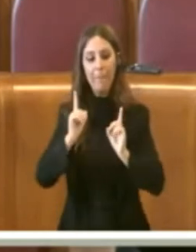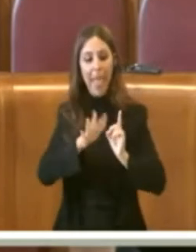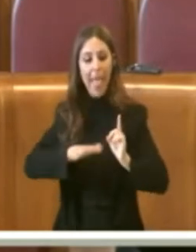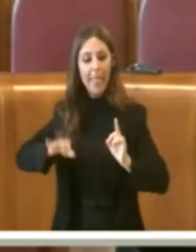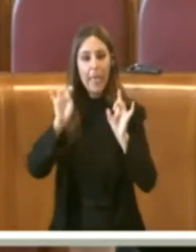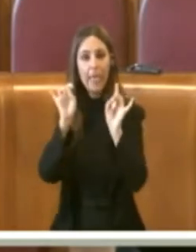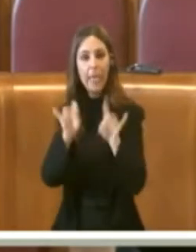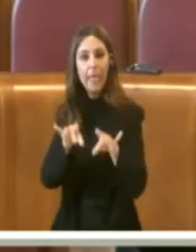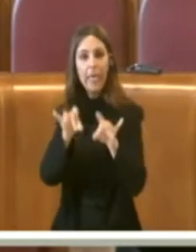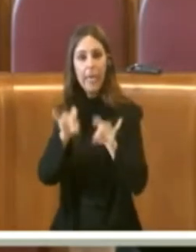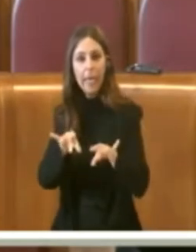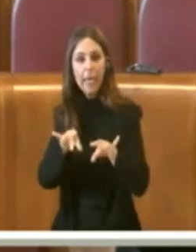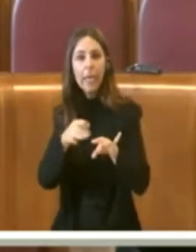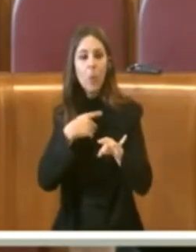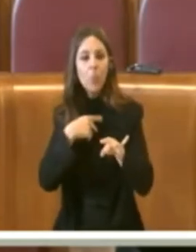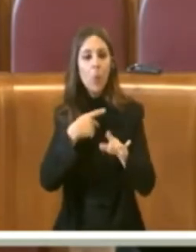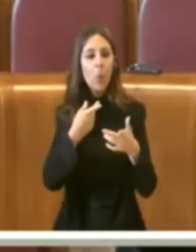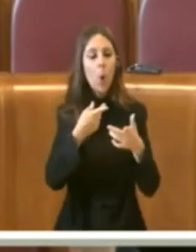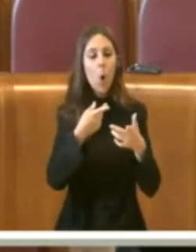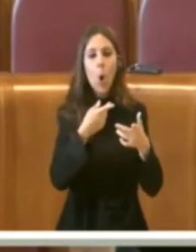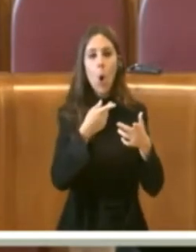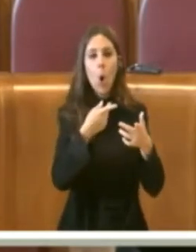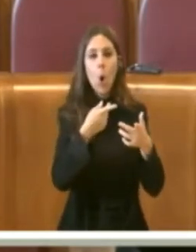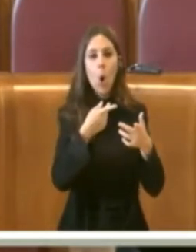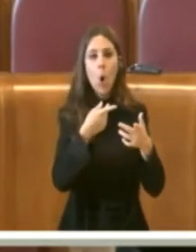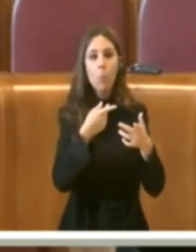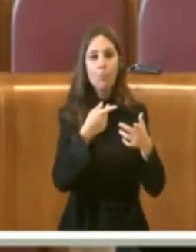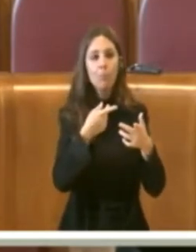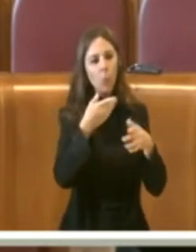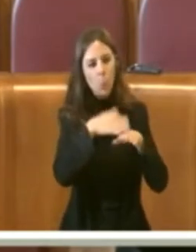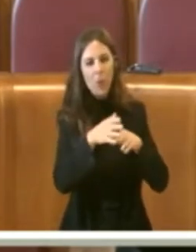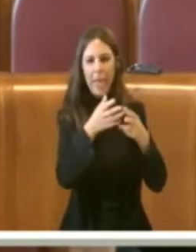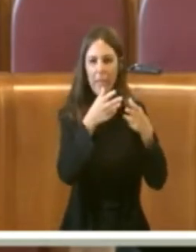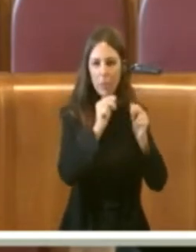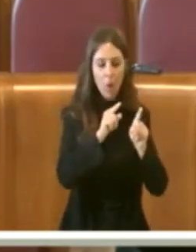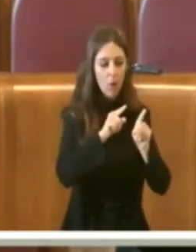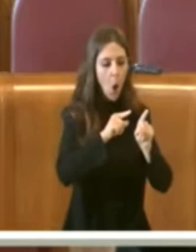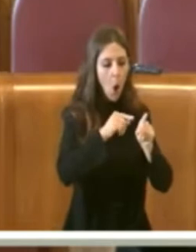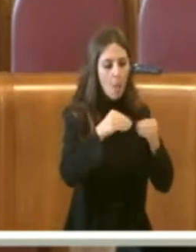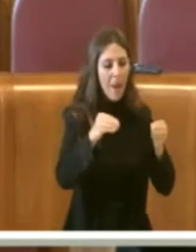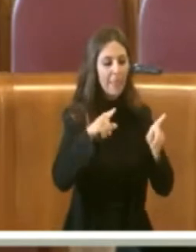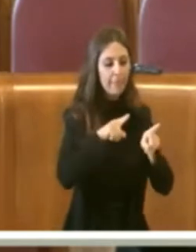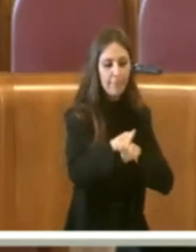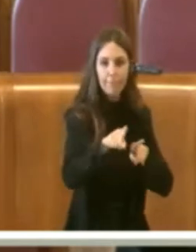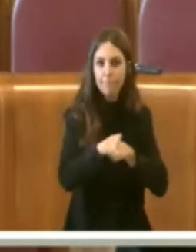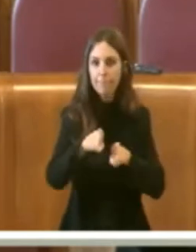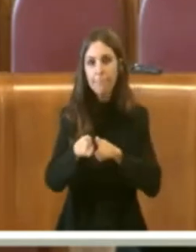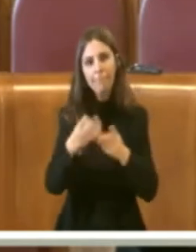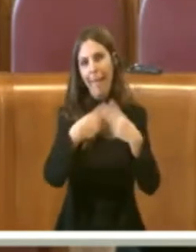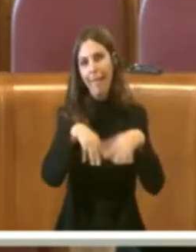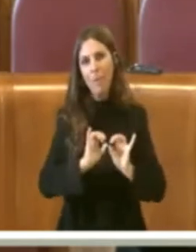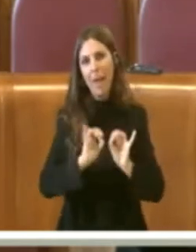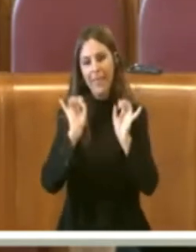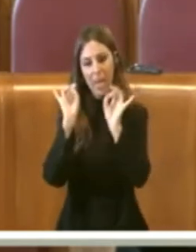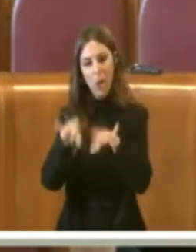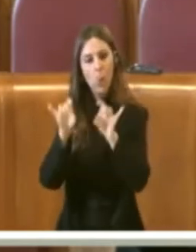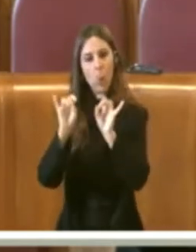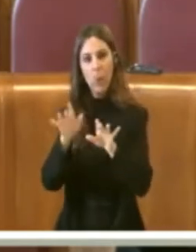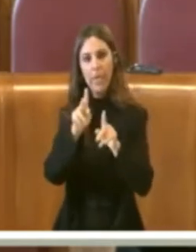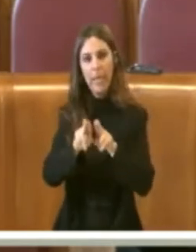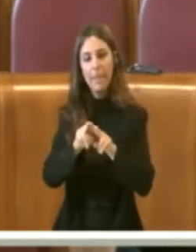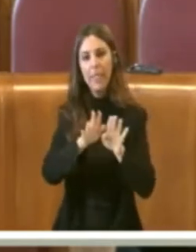i materiali che si vanno a differenziare comunque porta all'inquinamento. Quindi